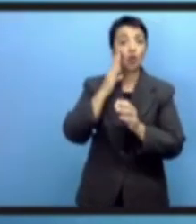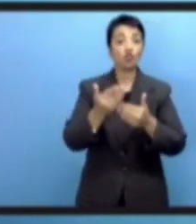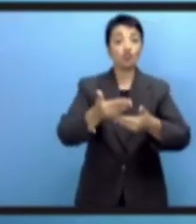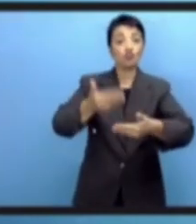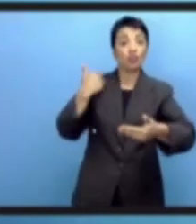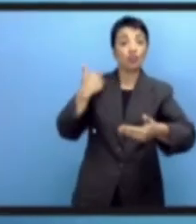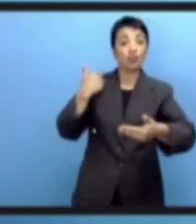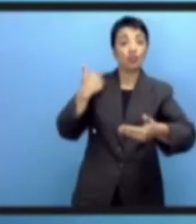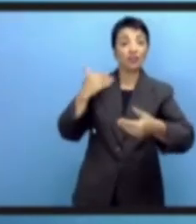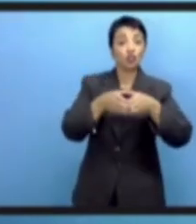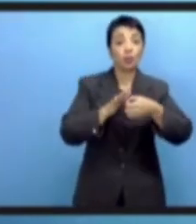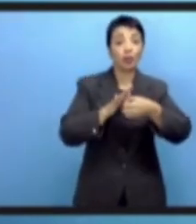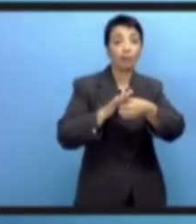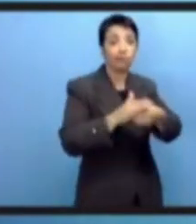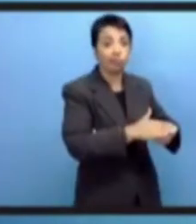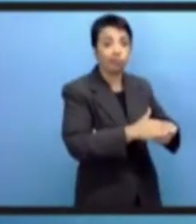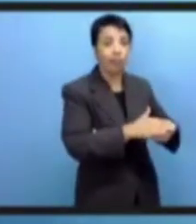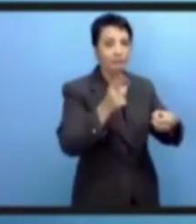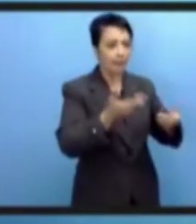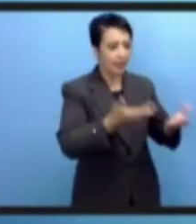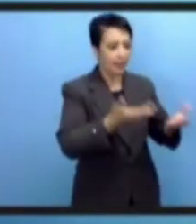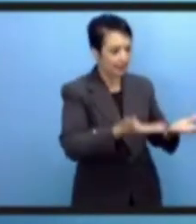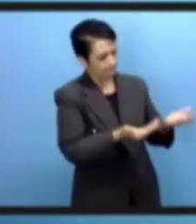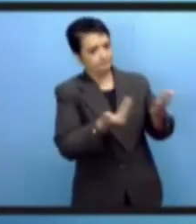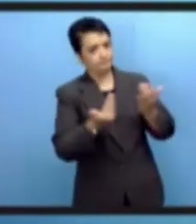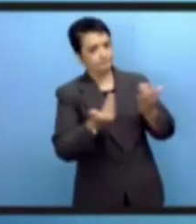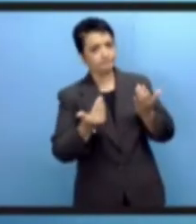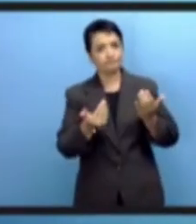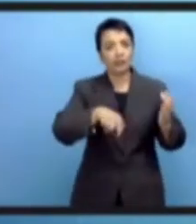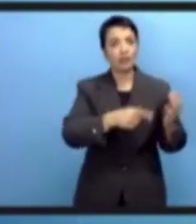которые вырабатываются в частности в международных организациях.